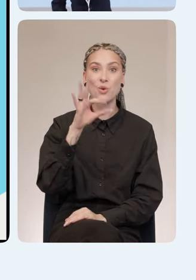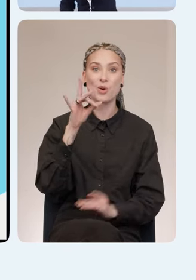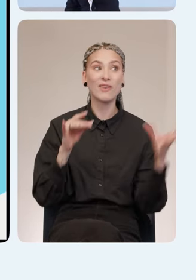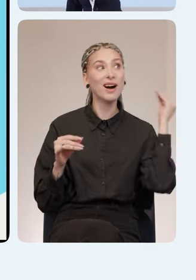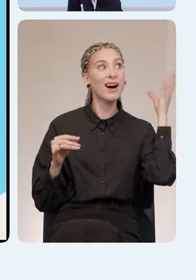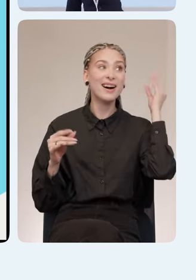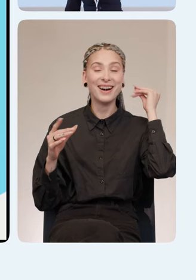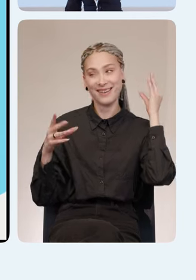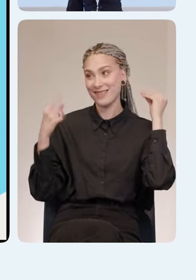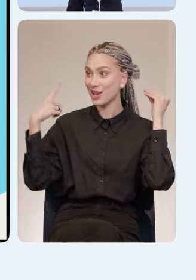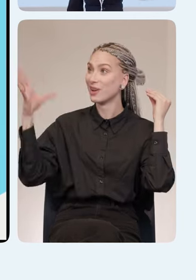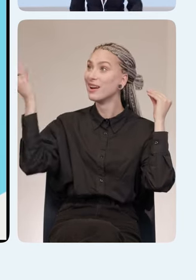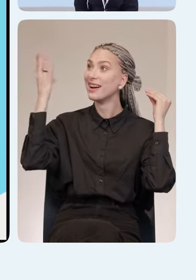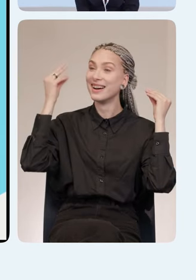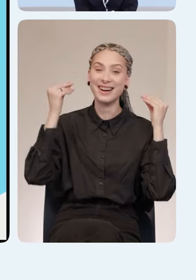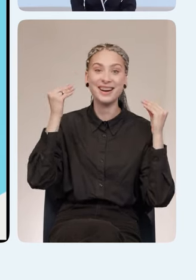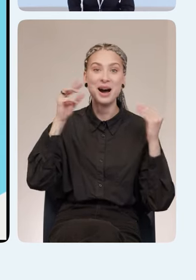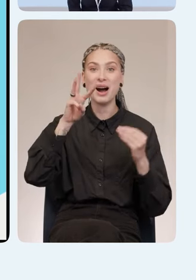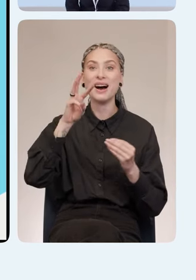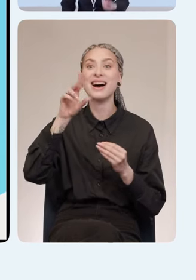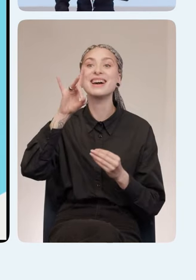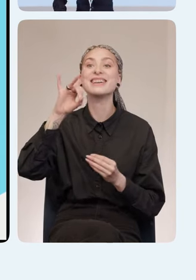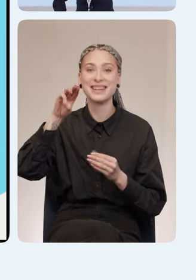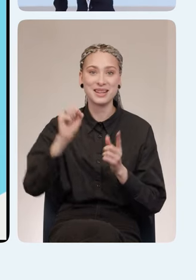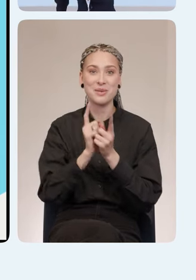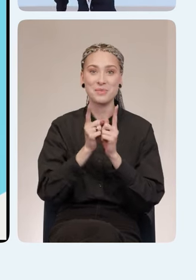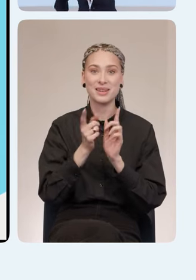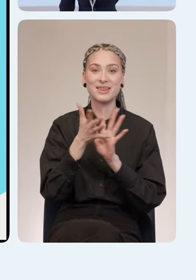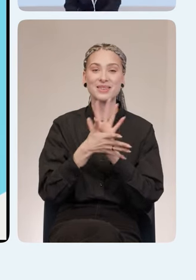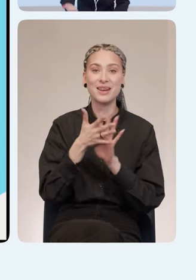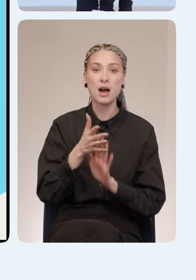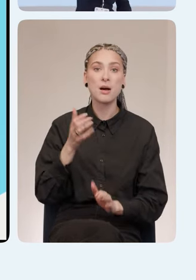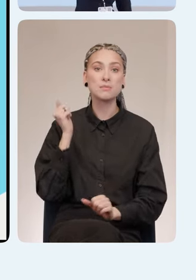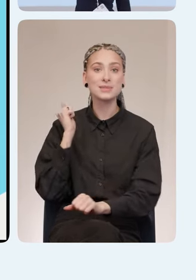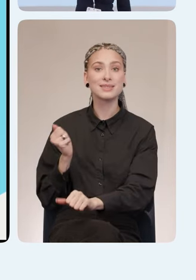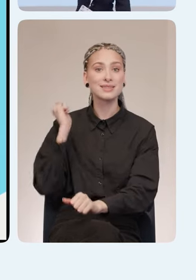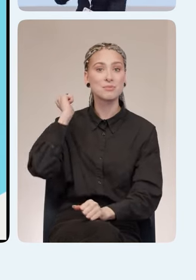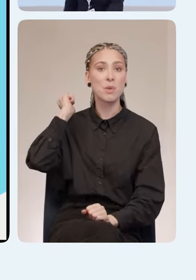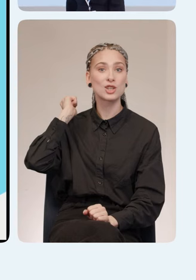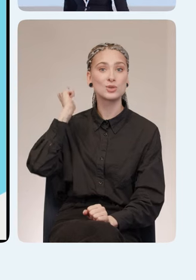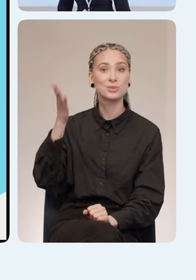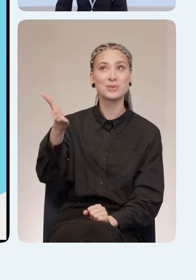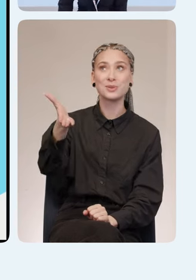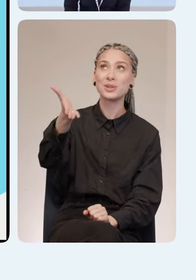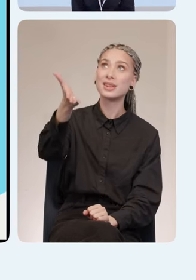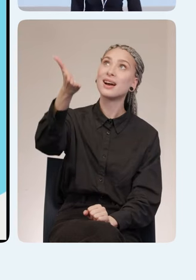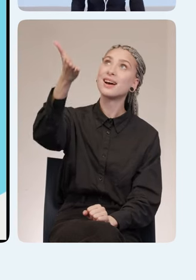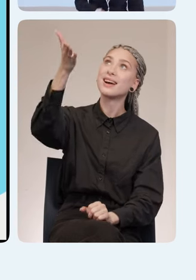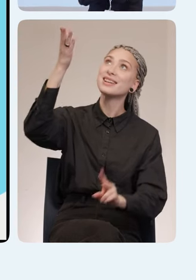другой Маргарита переводит «Пошлю его на небо за звездочкой».